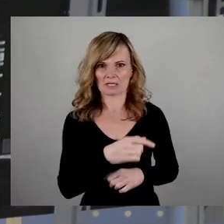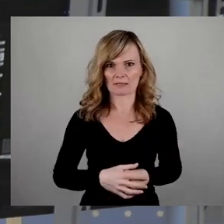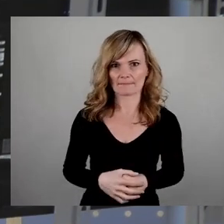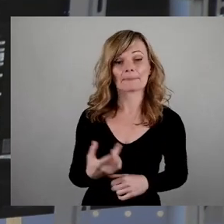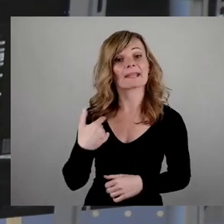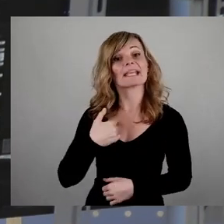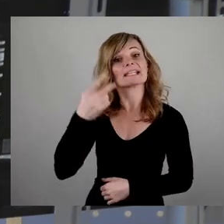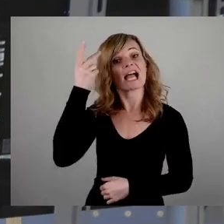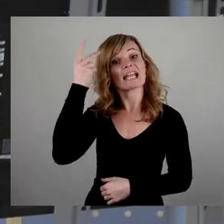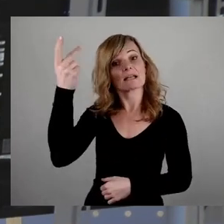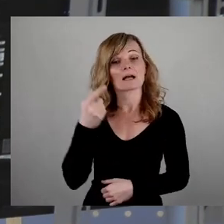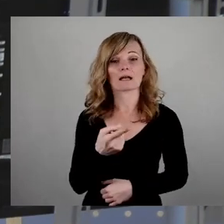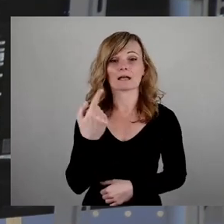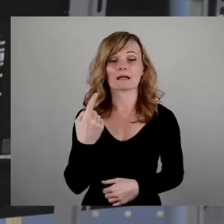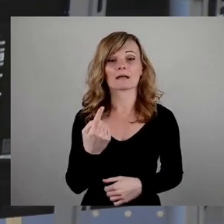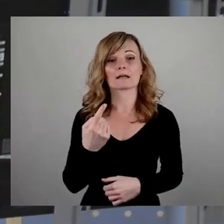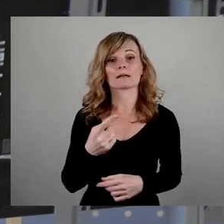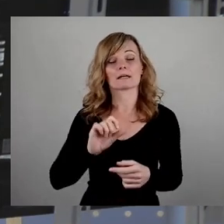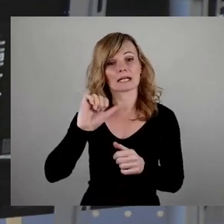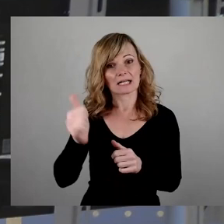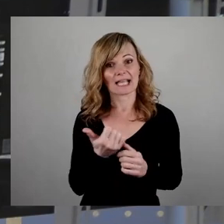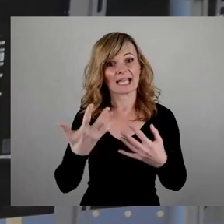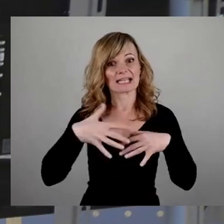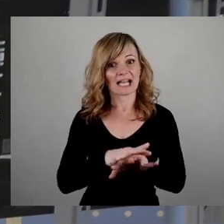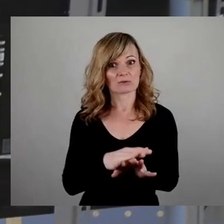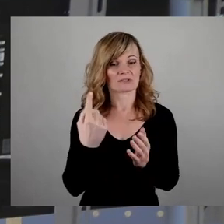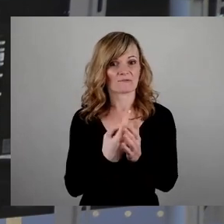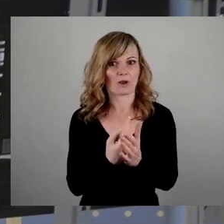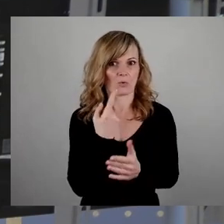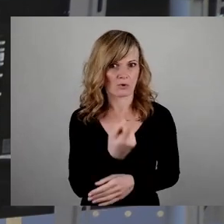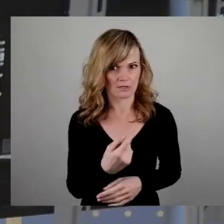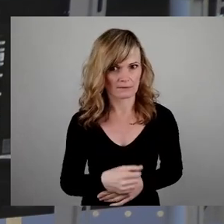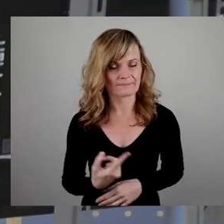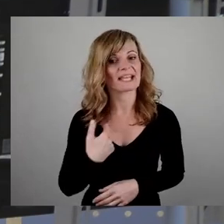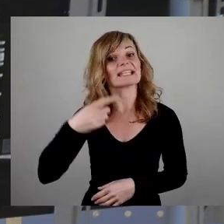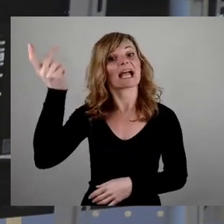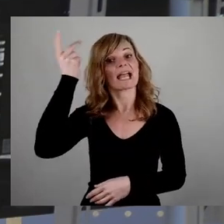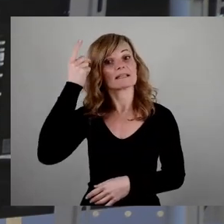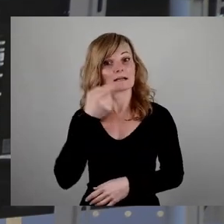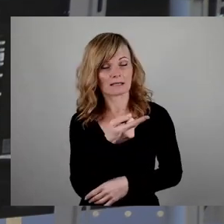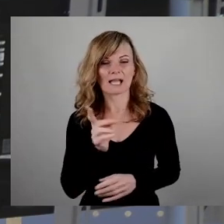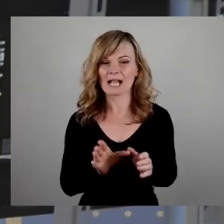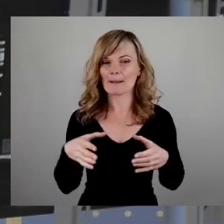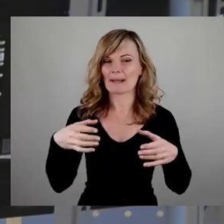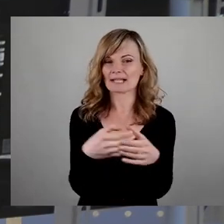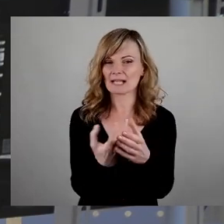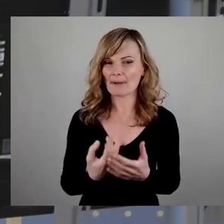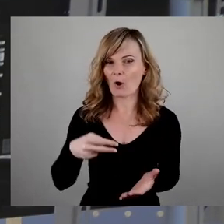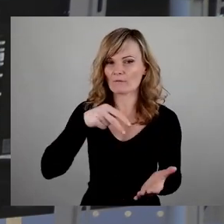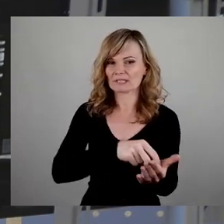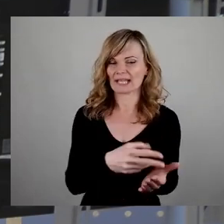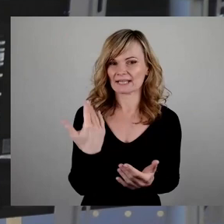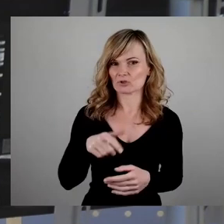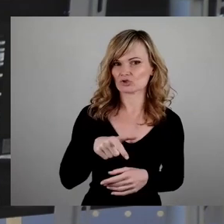an die Remigrationsforderungen. Ich erinnere an das gemeinsame Auftreten auf der Straße mit